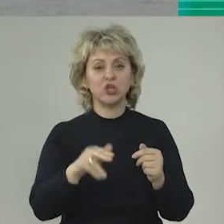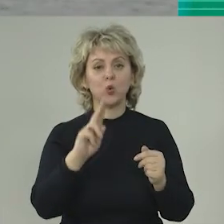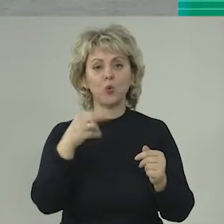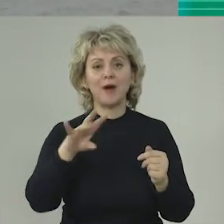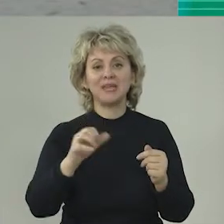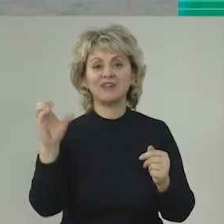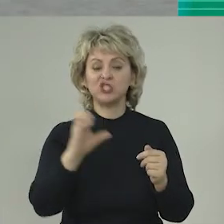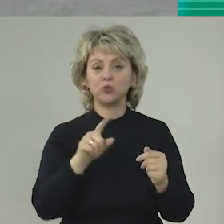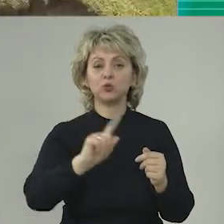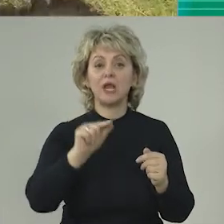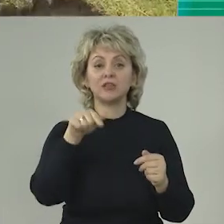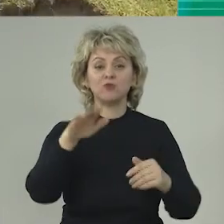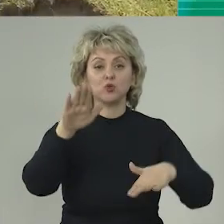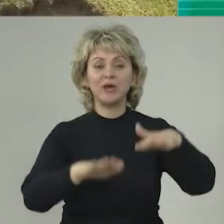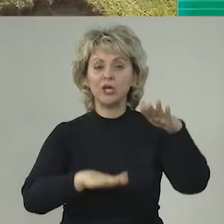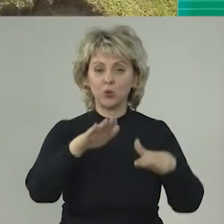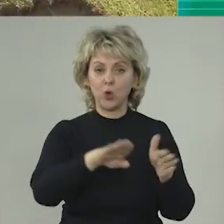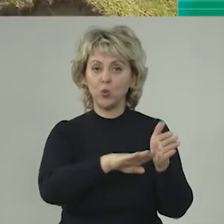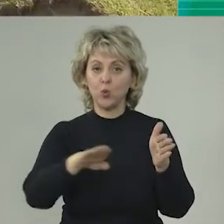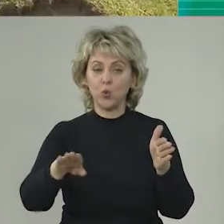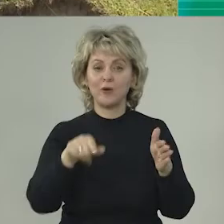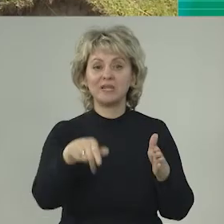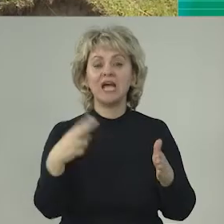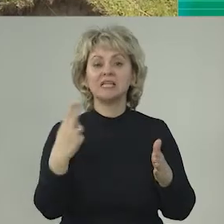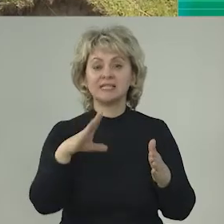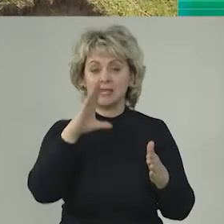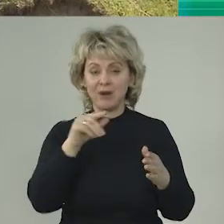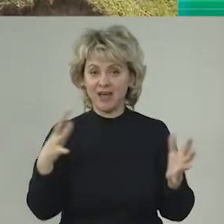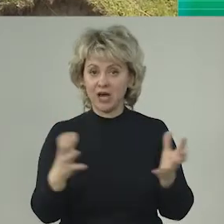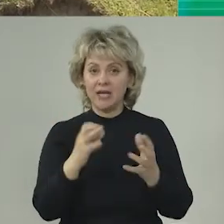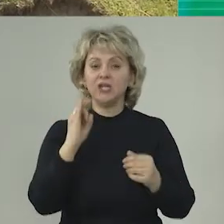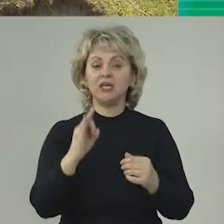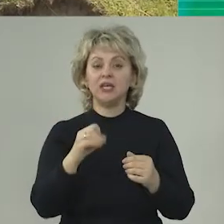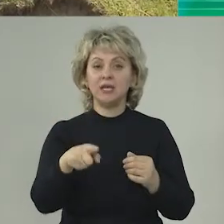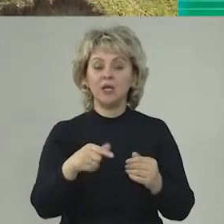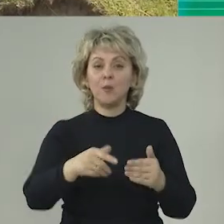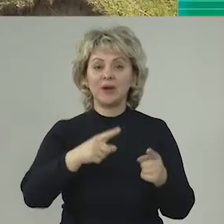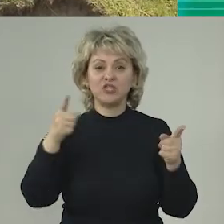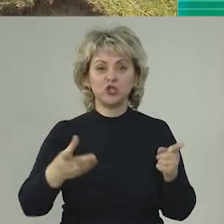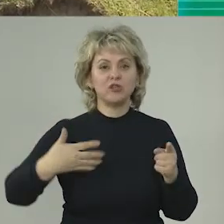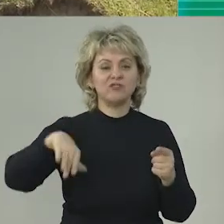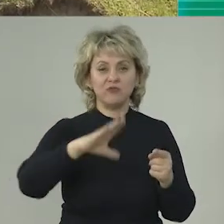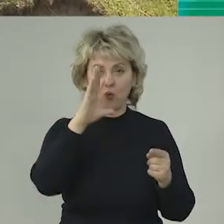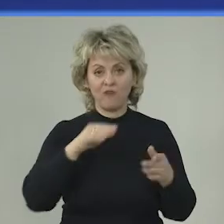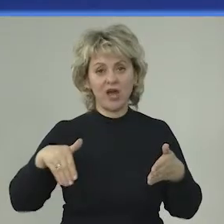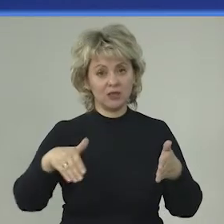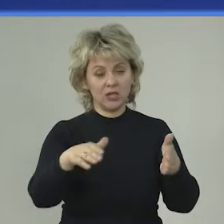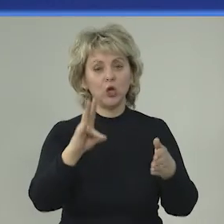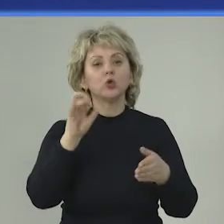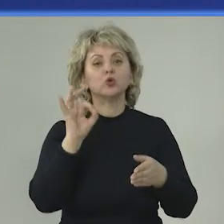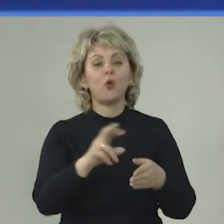кубометров в секунду для того, чтобы регулировать уровень и в Цемле, и на протяжении всего бассейна.